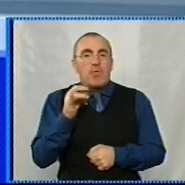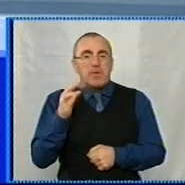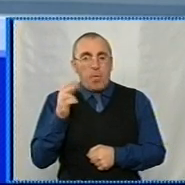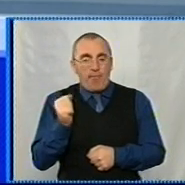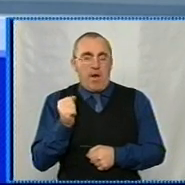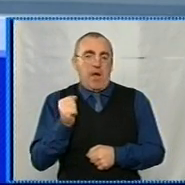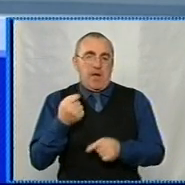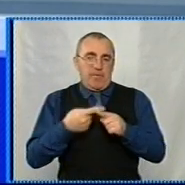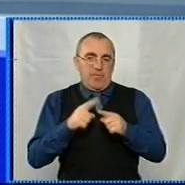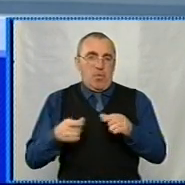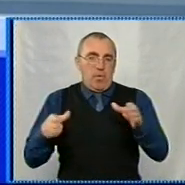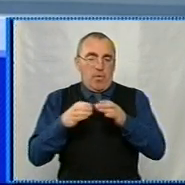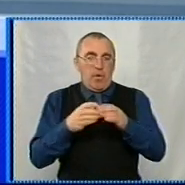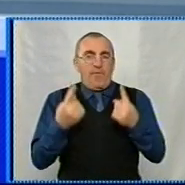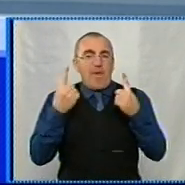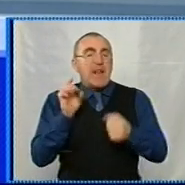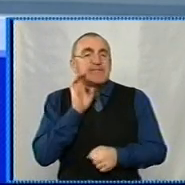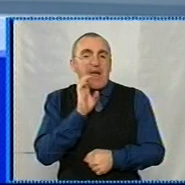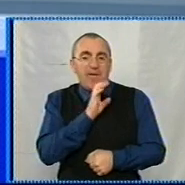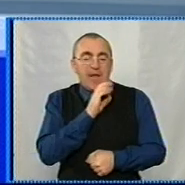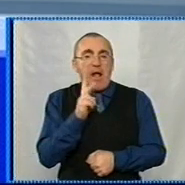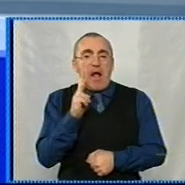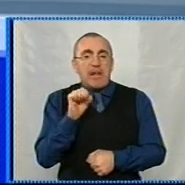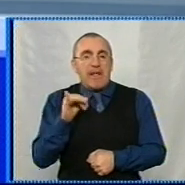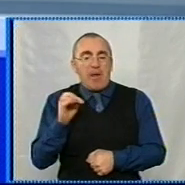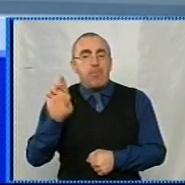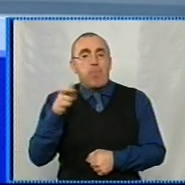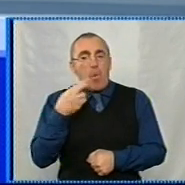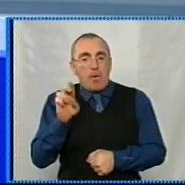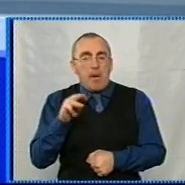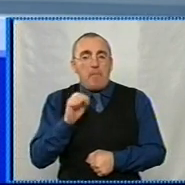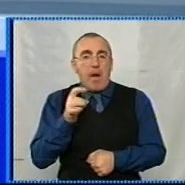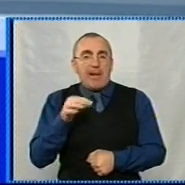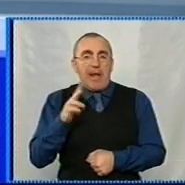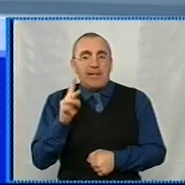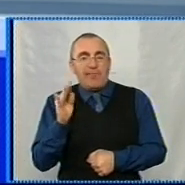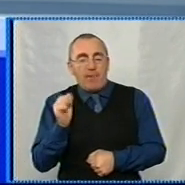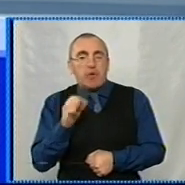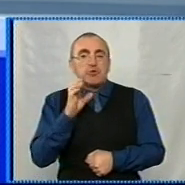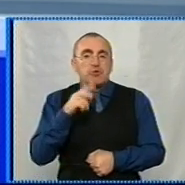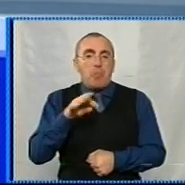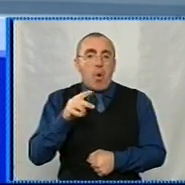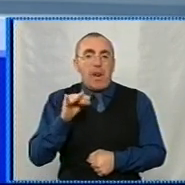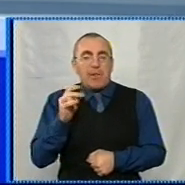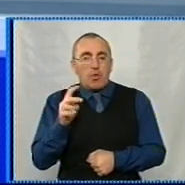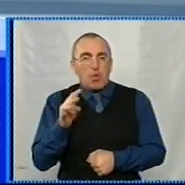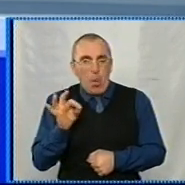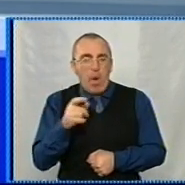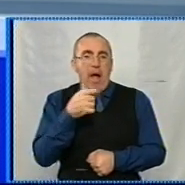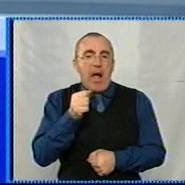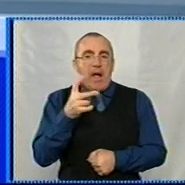громадах. Також у Великосеверинівській, Катеринівській, Бобринецькій, Мар'янівській, Смолінській та Ганівській.